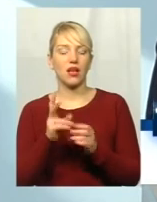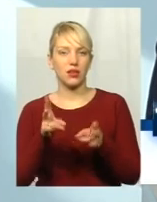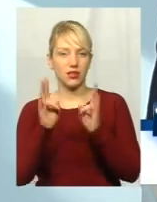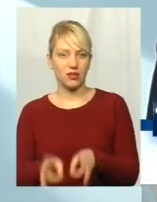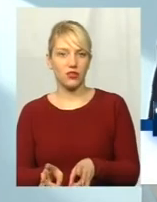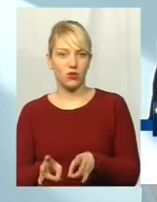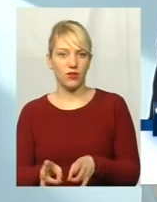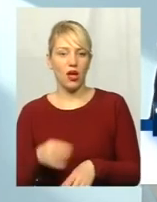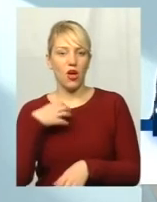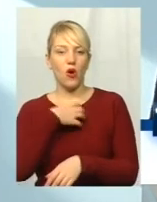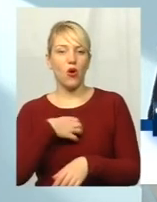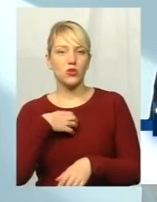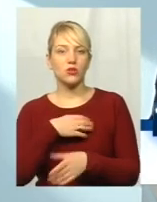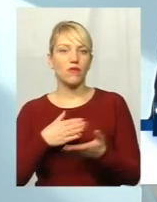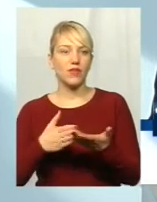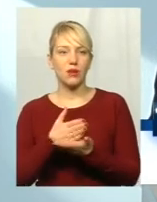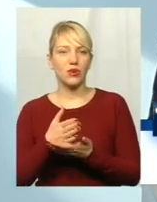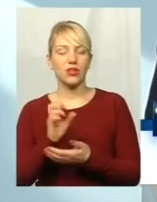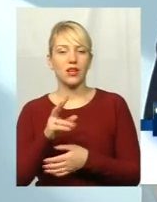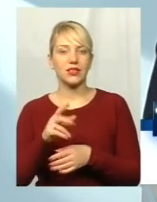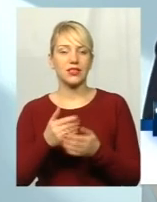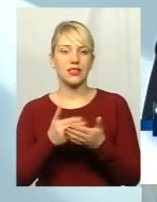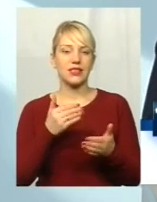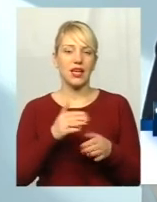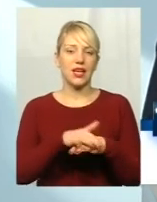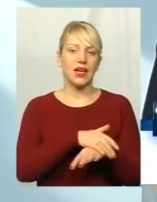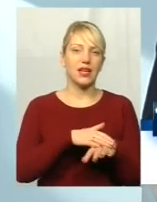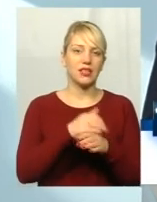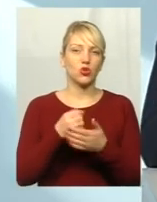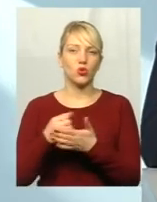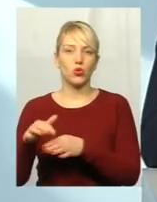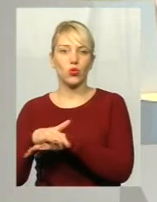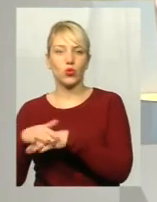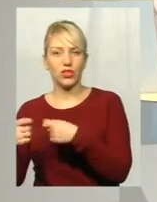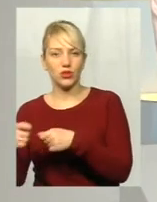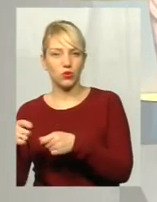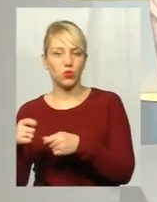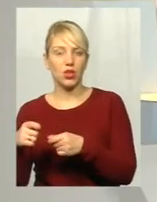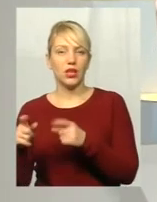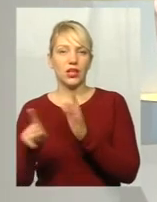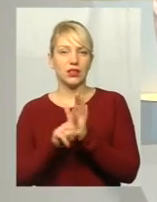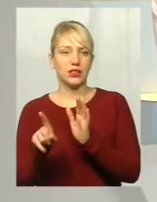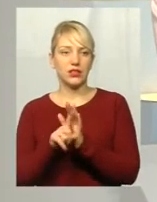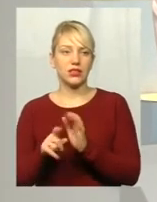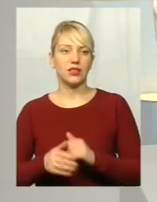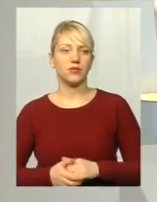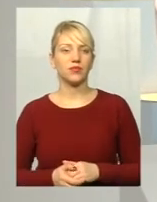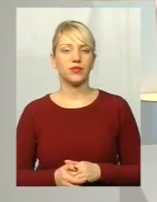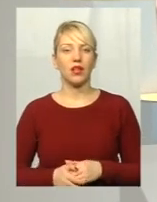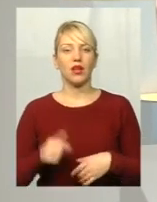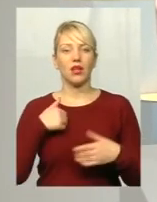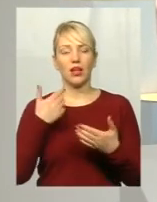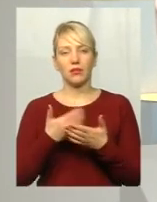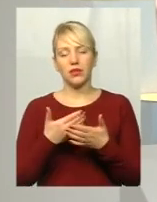Основний маршрут, який вони з ринку на ринок просували. Тобто процедура займає певний час і я тоді можу припустити, що до кінця січни з'явиться